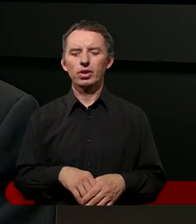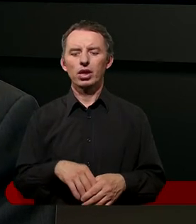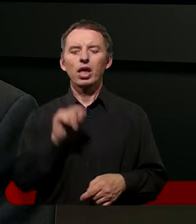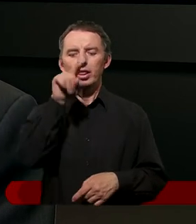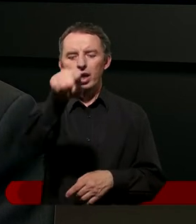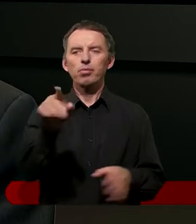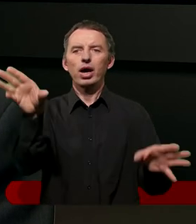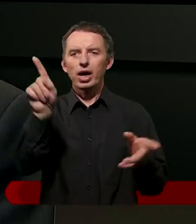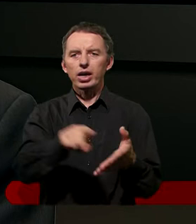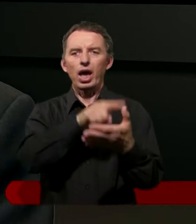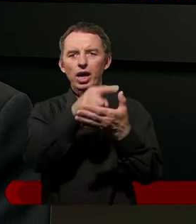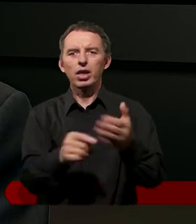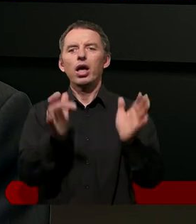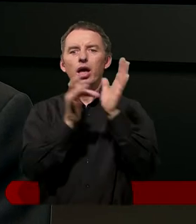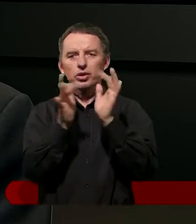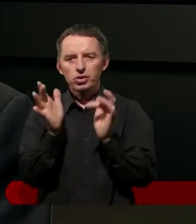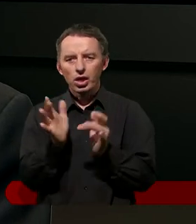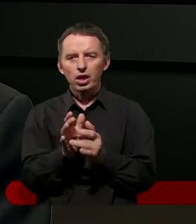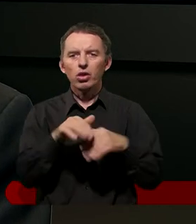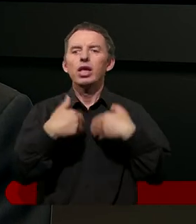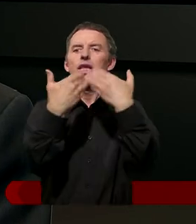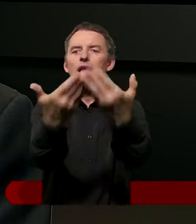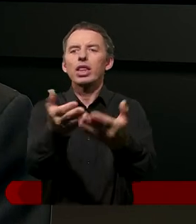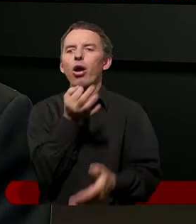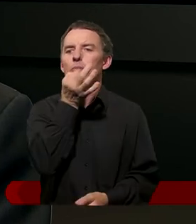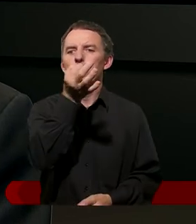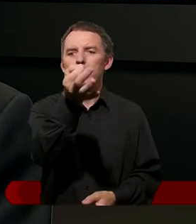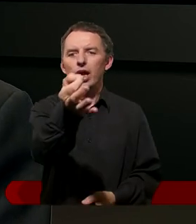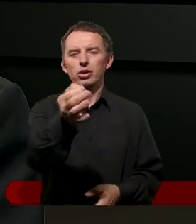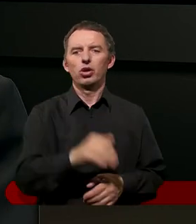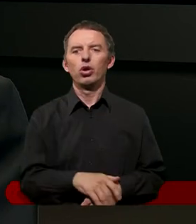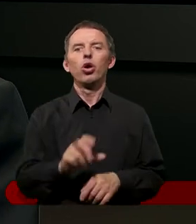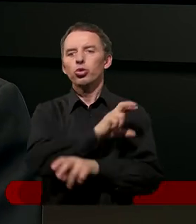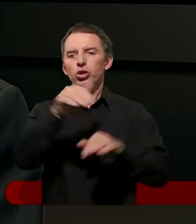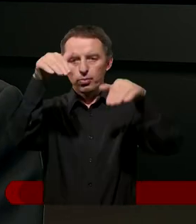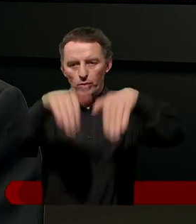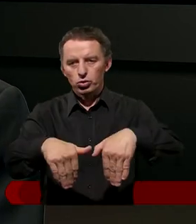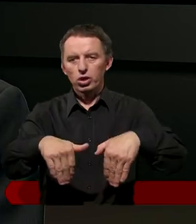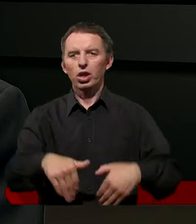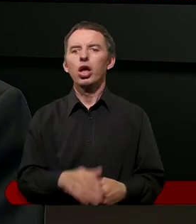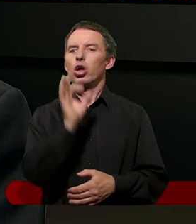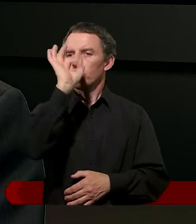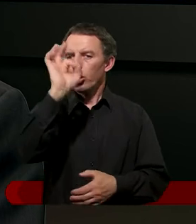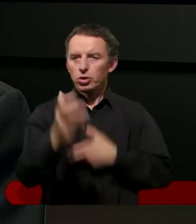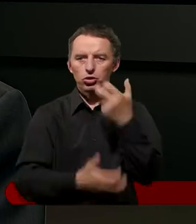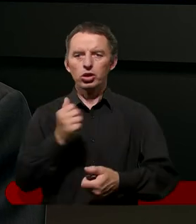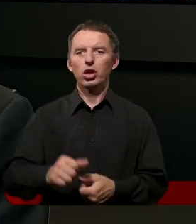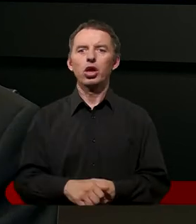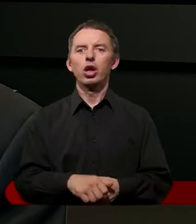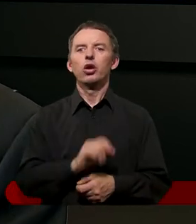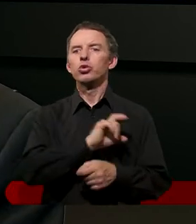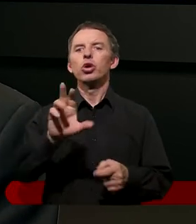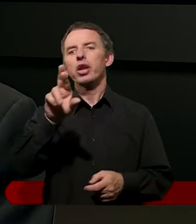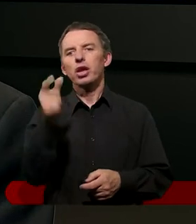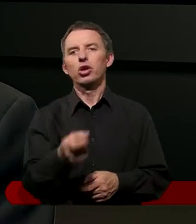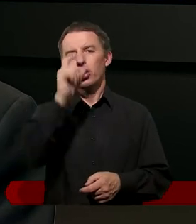No i tym razem Jezus zadaje pytanie. Czy można dobrze czynić, czy